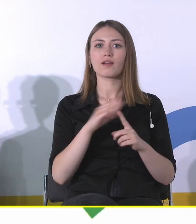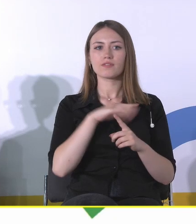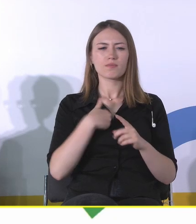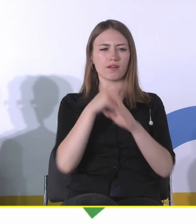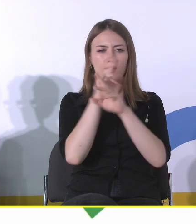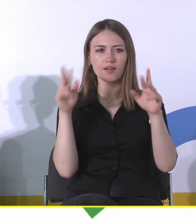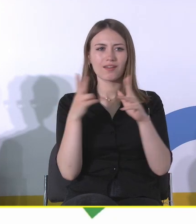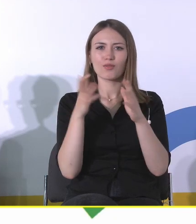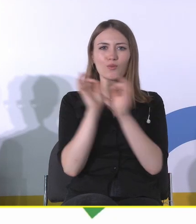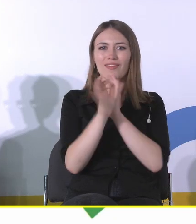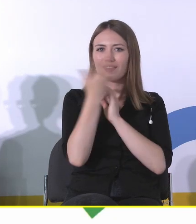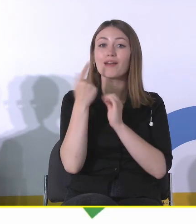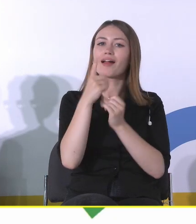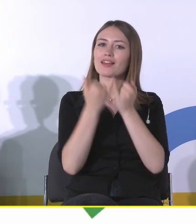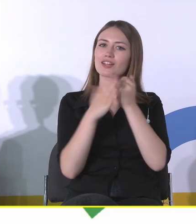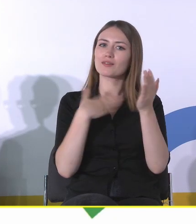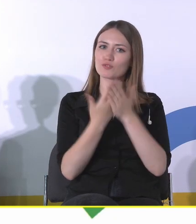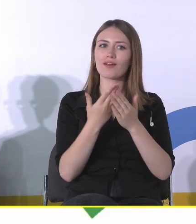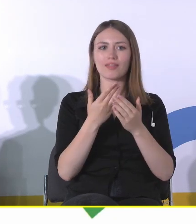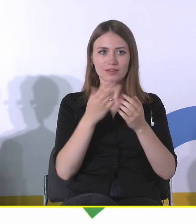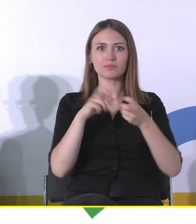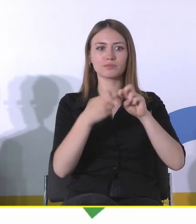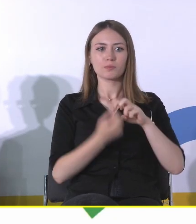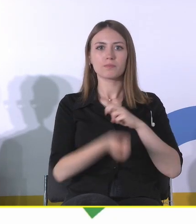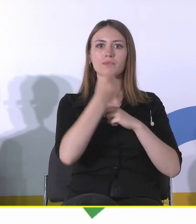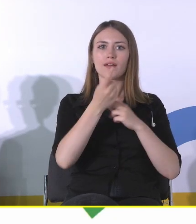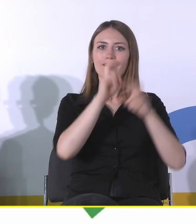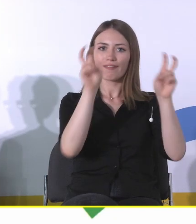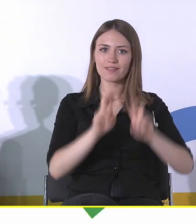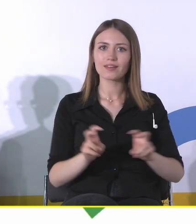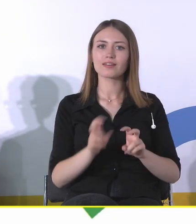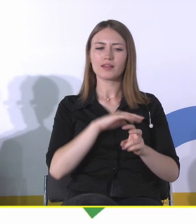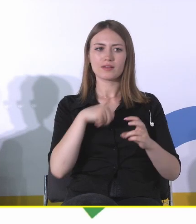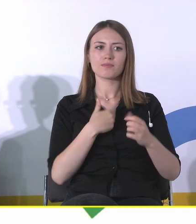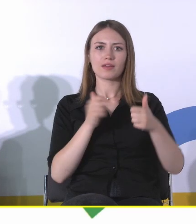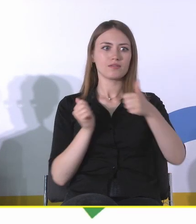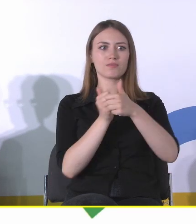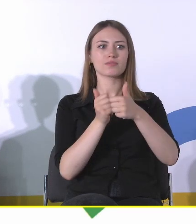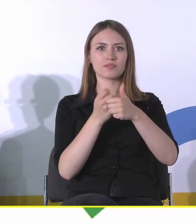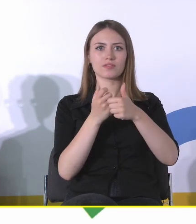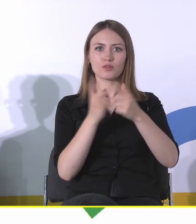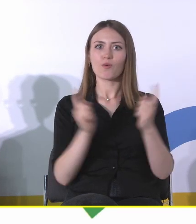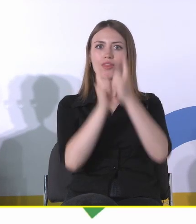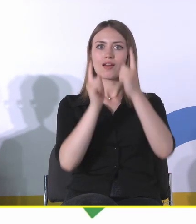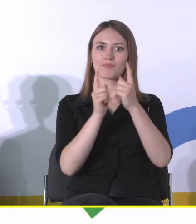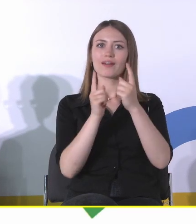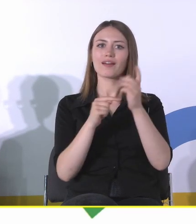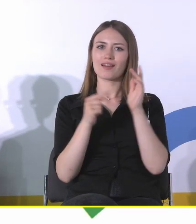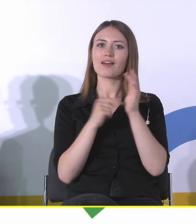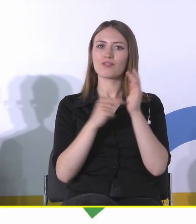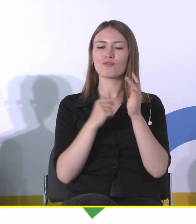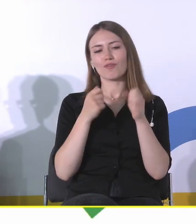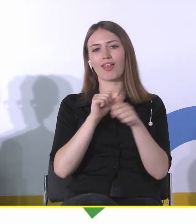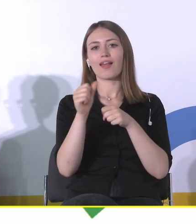kryzysu, konfliktu, kiedy stajemy twarzą twarz z zagrożeniem, to się dzieje. Oczywiście później